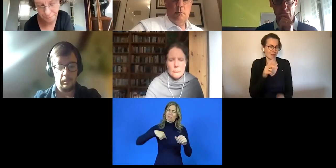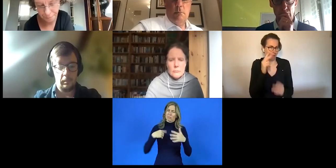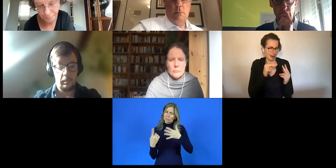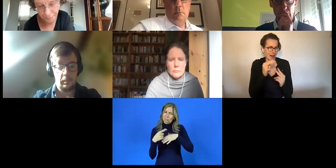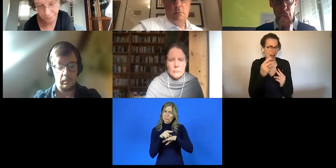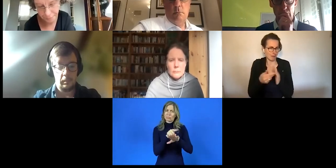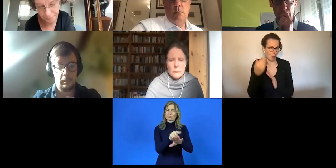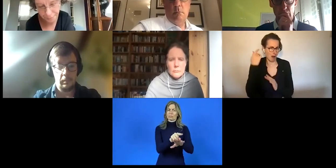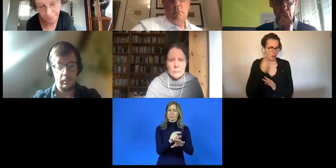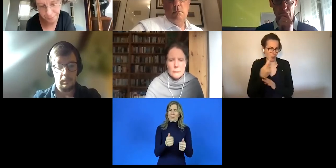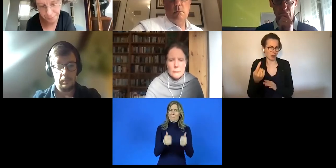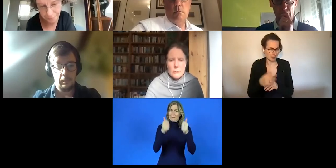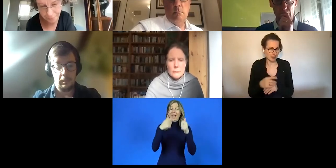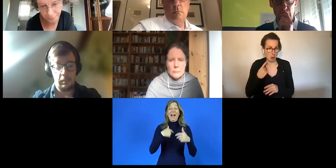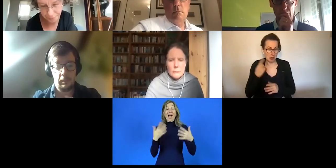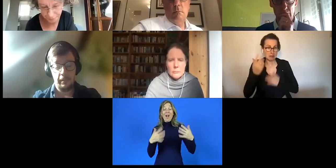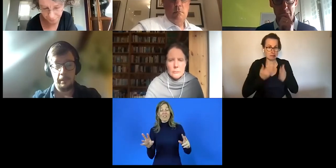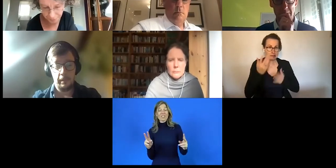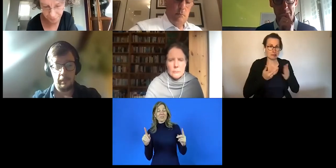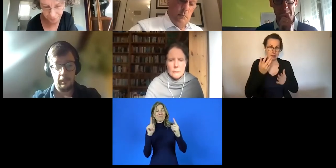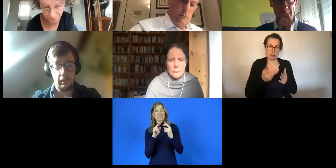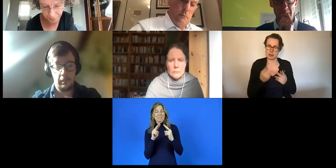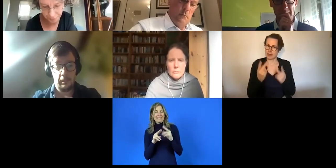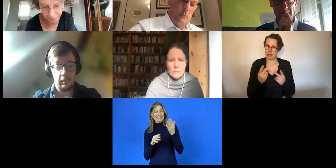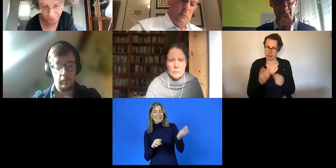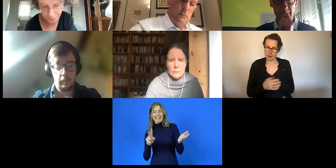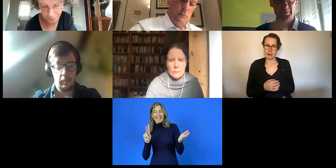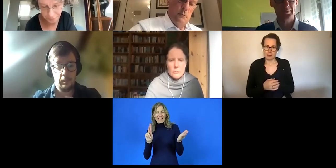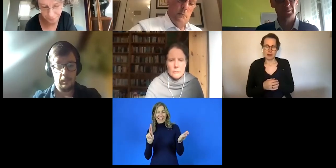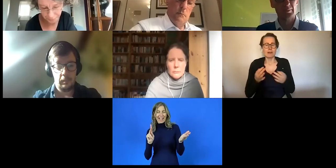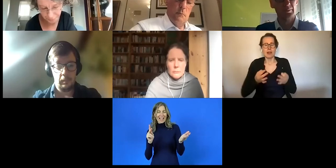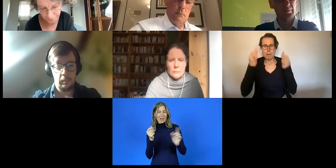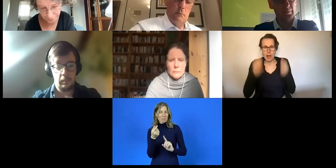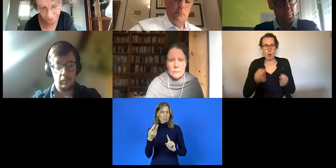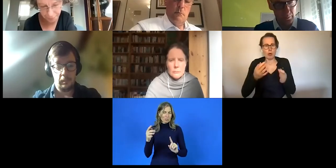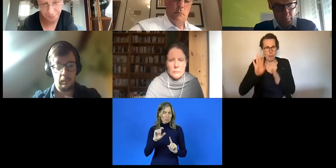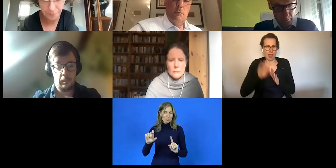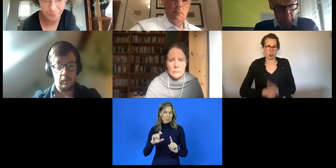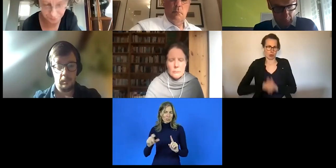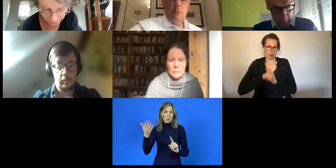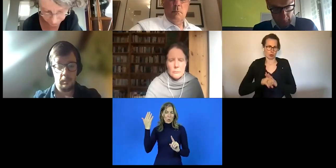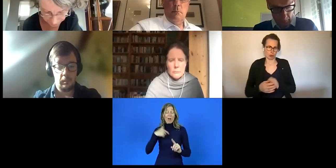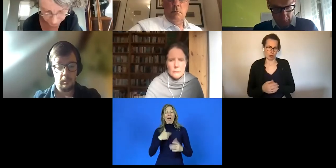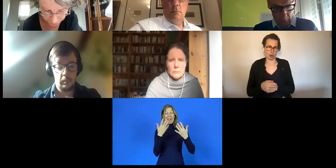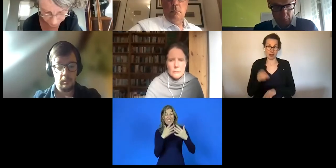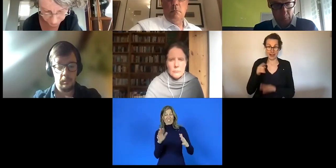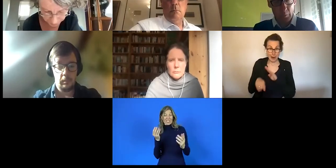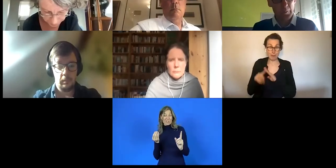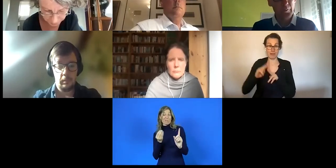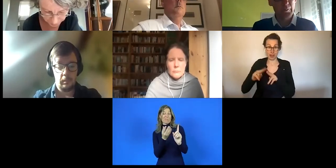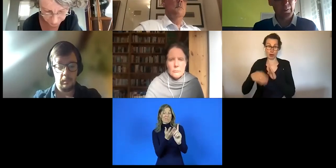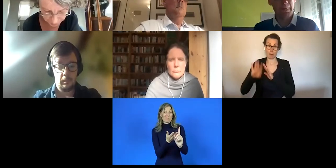ihr das auch alles mal so erzählt. Es ist wichtig, wir brauchen einfach mehr Unterstützung, in den Werkstätten, dass die Beschäftigten